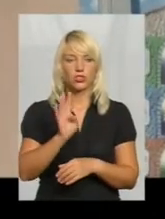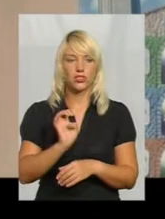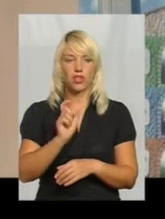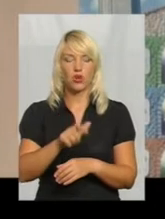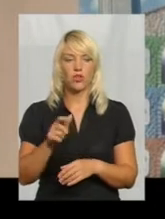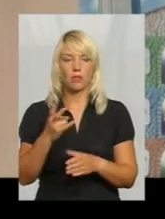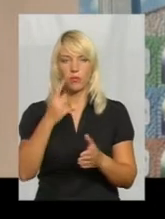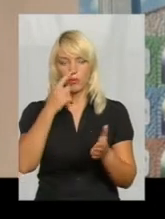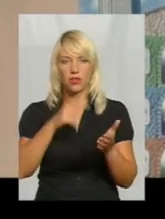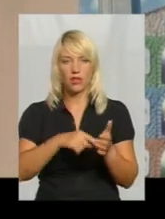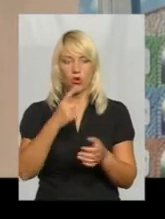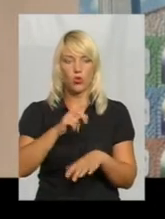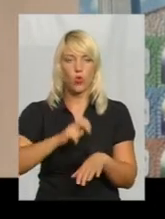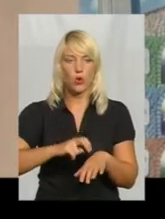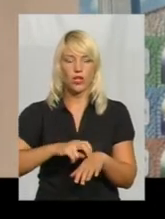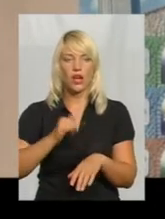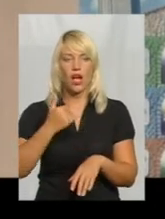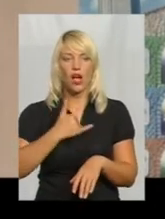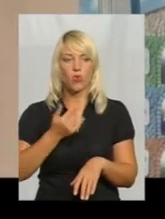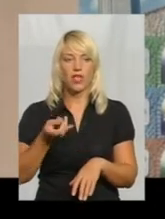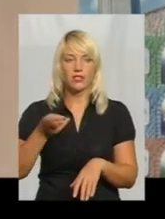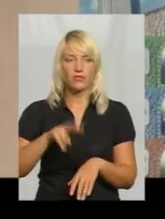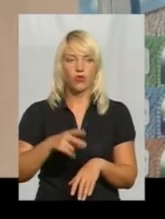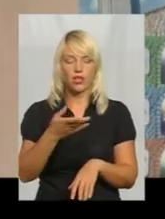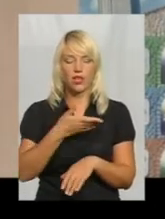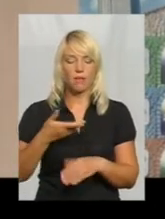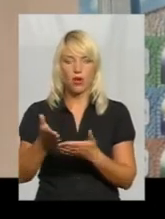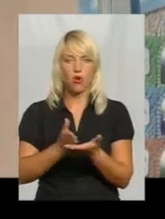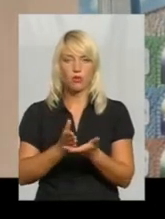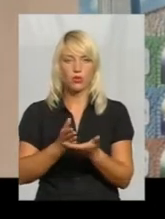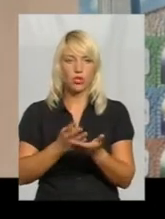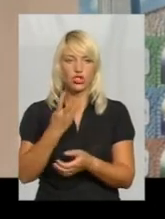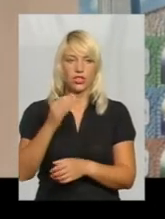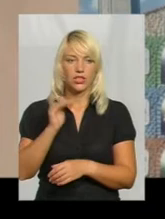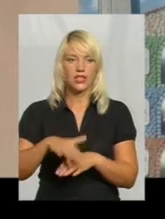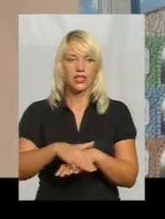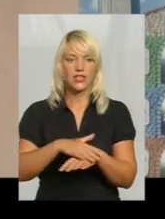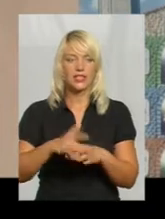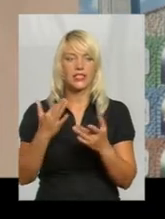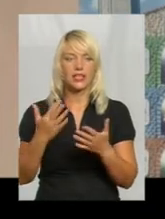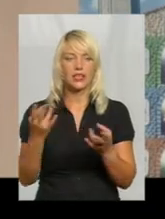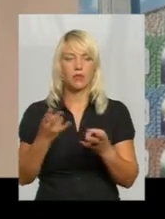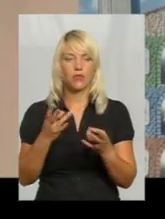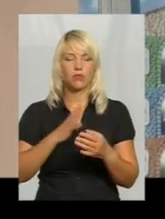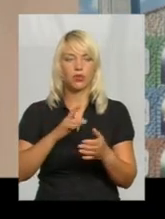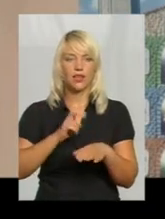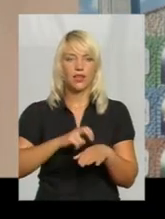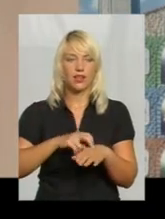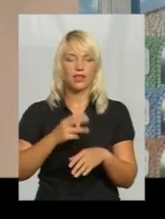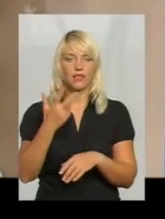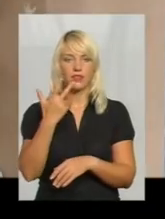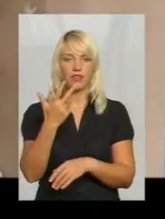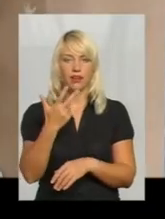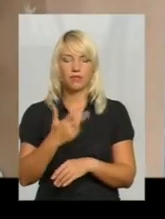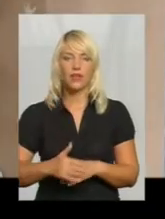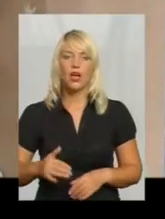має припадати на одного лікаря, а в нас двоє лікарів і ми обслуговуємо 4 тисячі населення, то скільки приблизно повинно бути лікарів. Мінімум три.